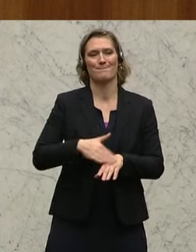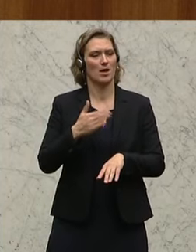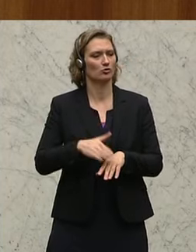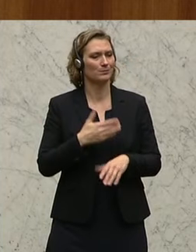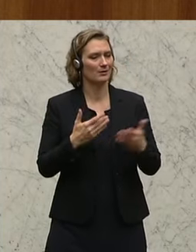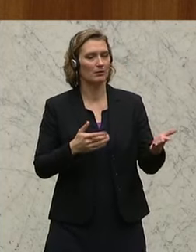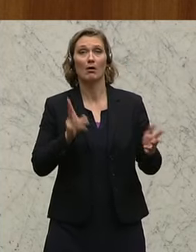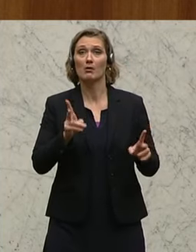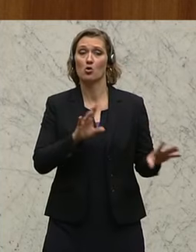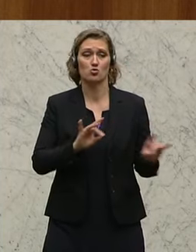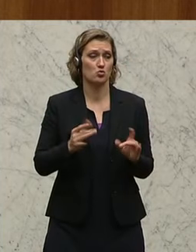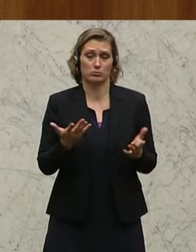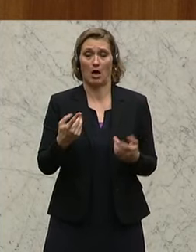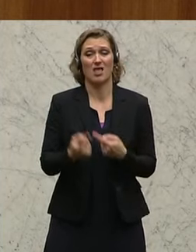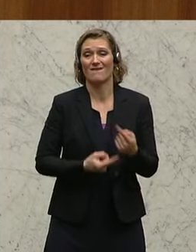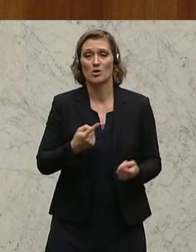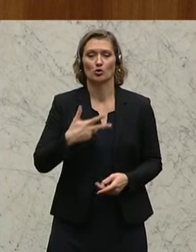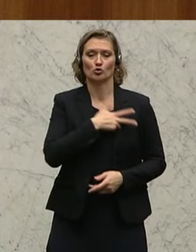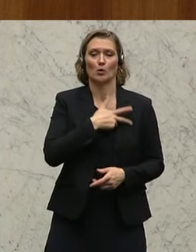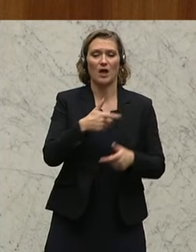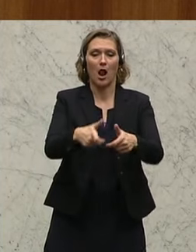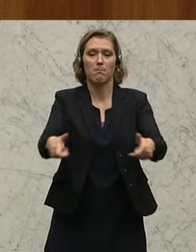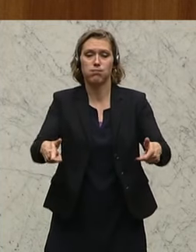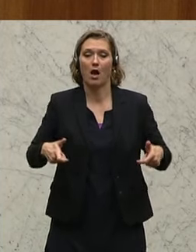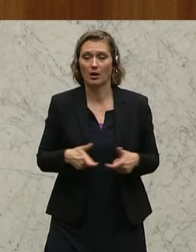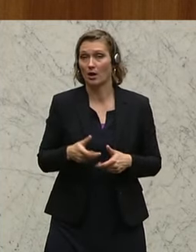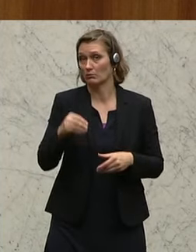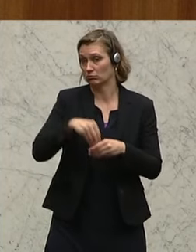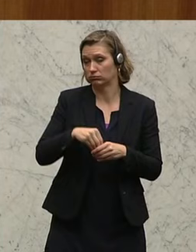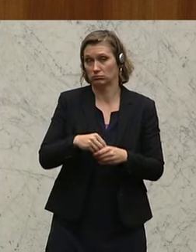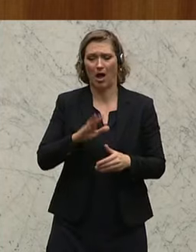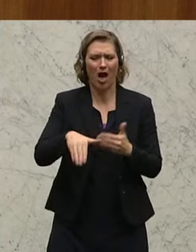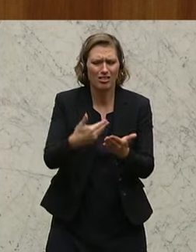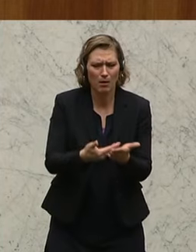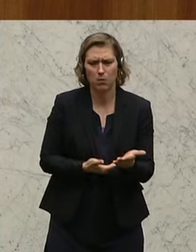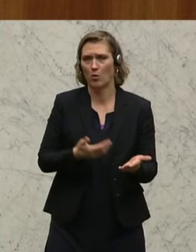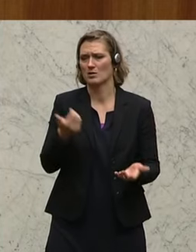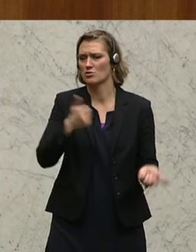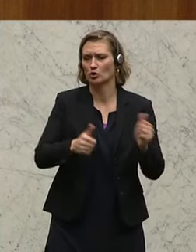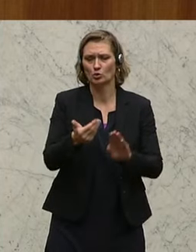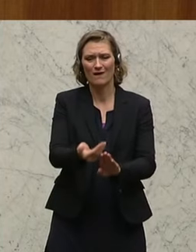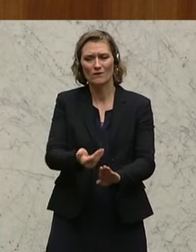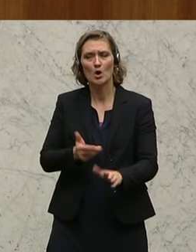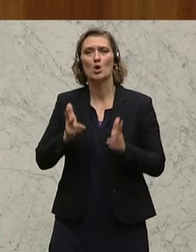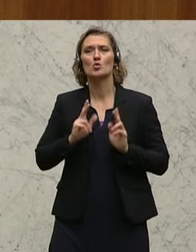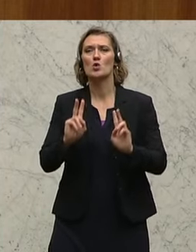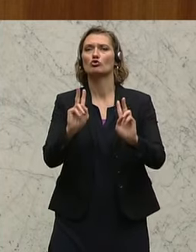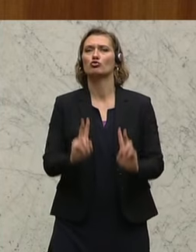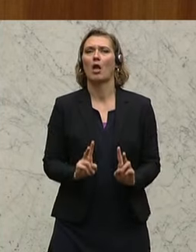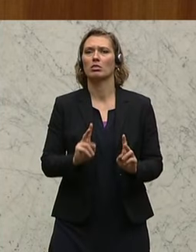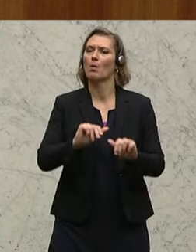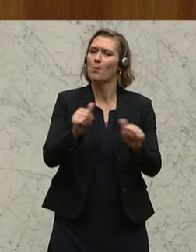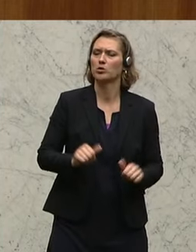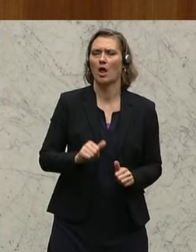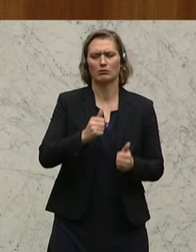auch tun, Entwicklung von Sozialpaketen, die Angebote zum Beispiel eines verfrühten Ruhestandsmodells